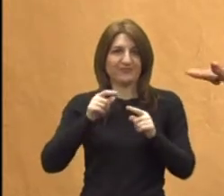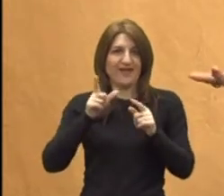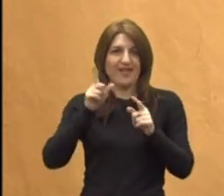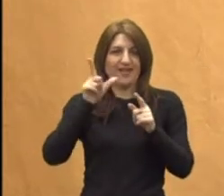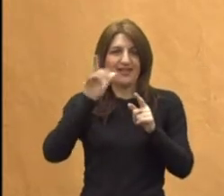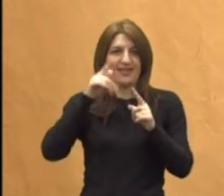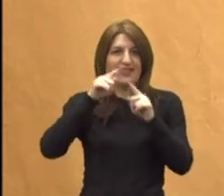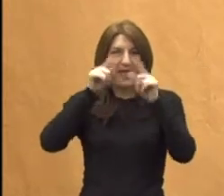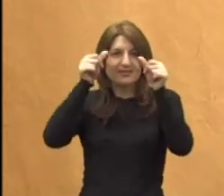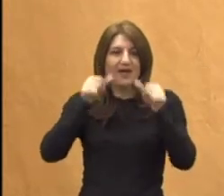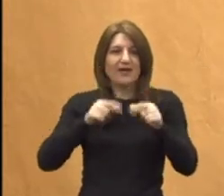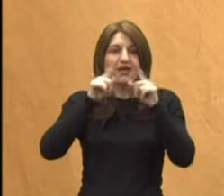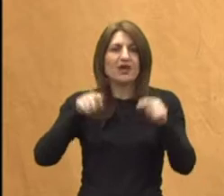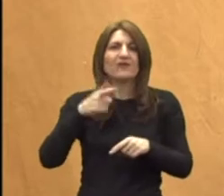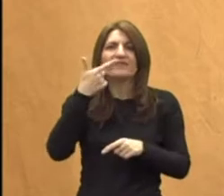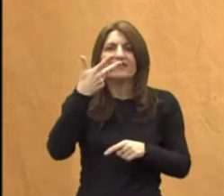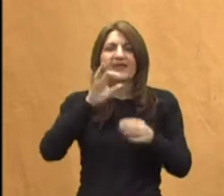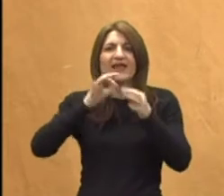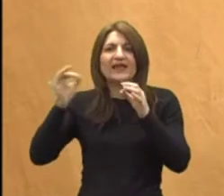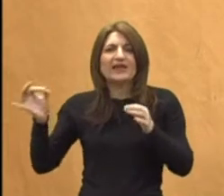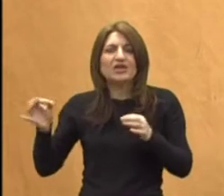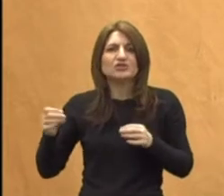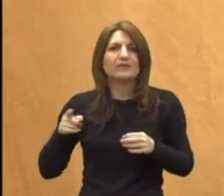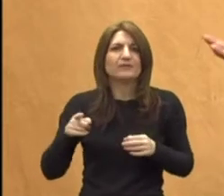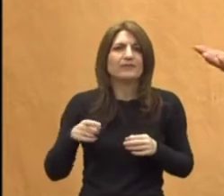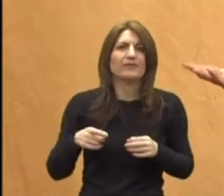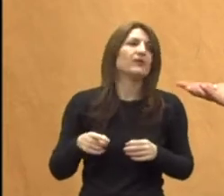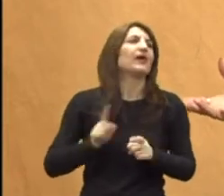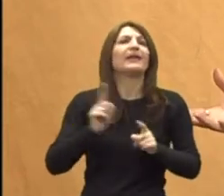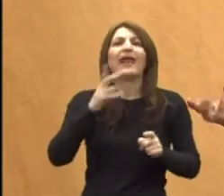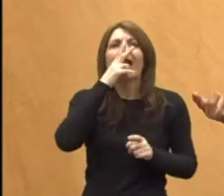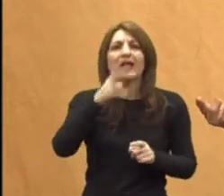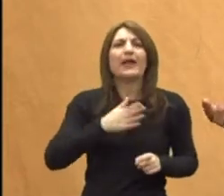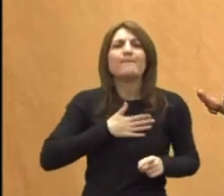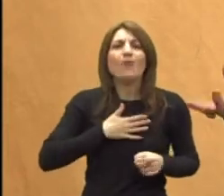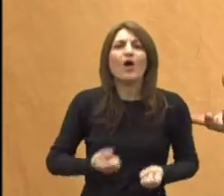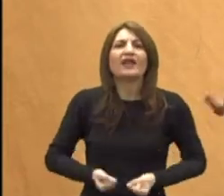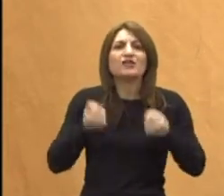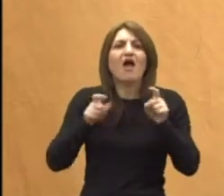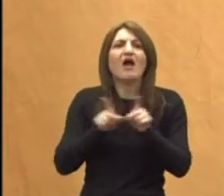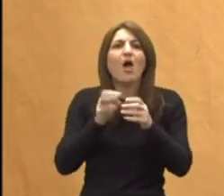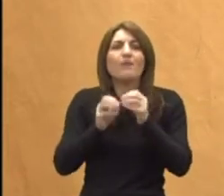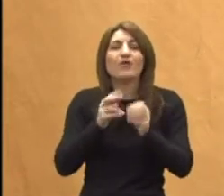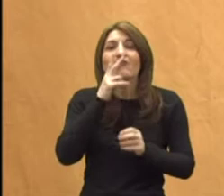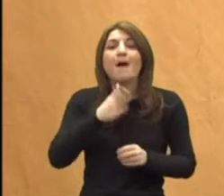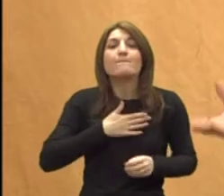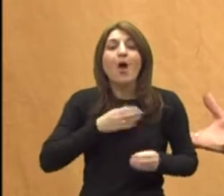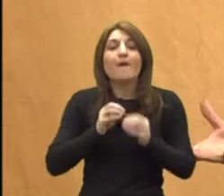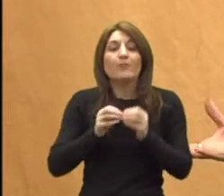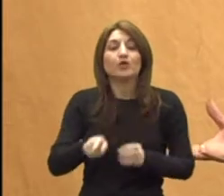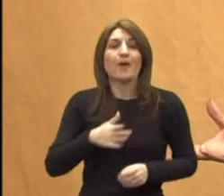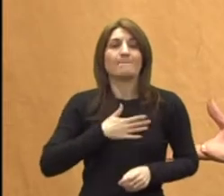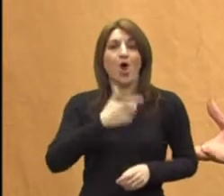dvije, tri rečenice koje su u integracijskom poruci. Ne gledaj moju teškoću kao problem. Shvati da je moja teškoća moja